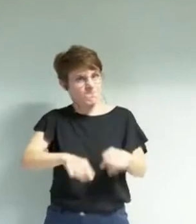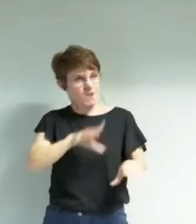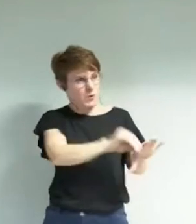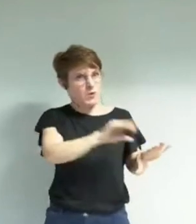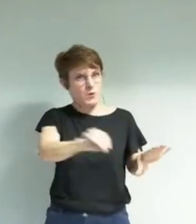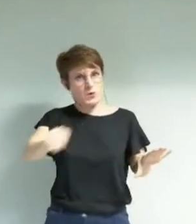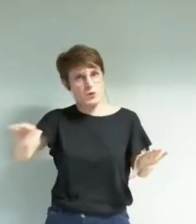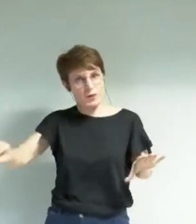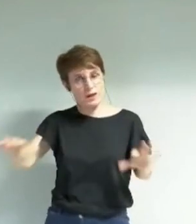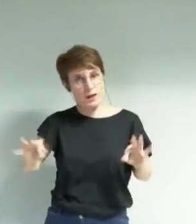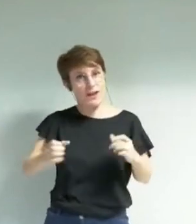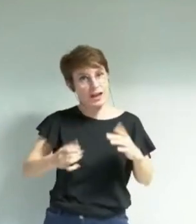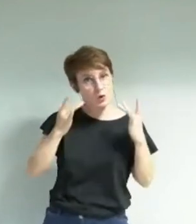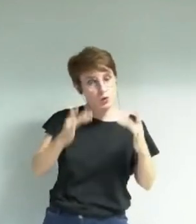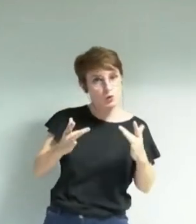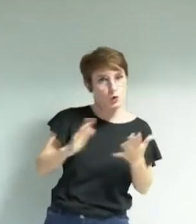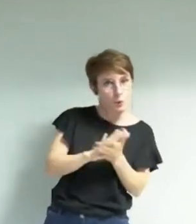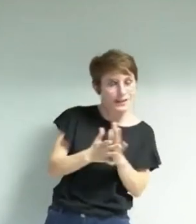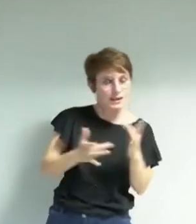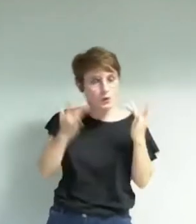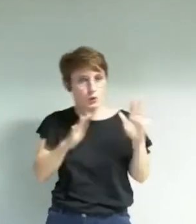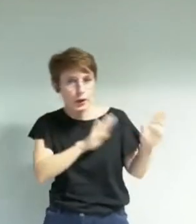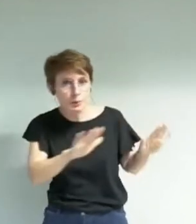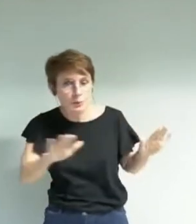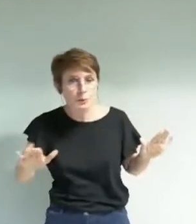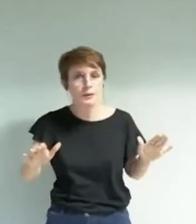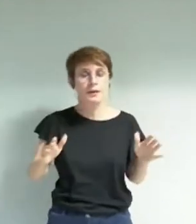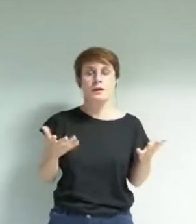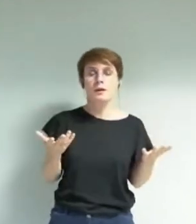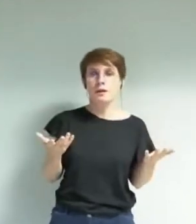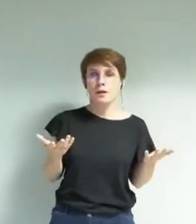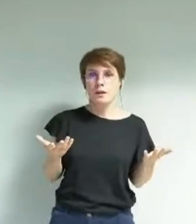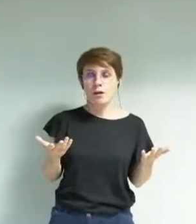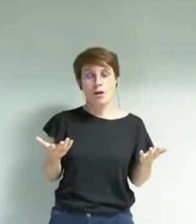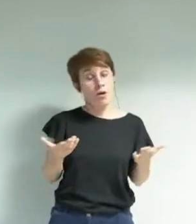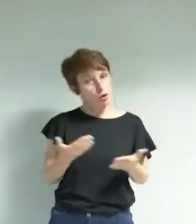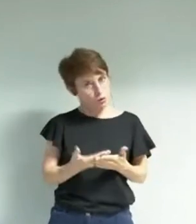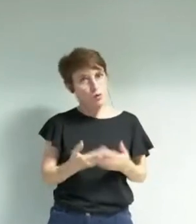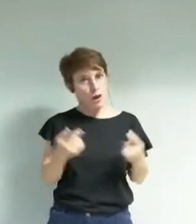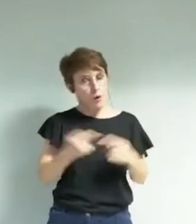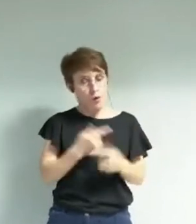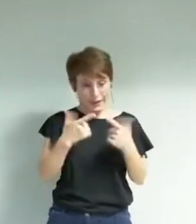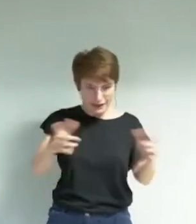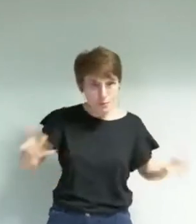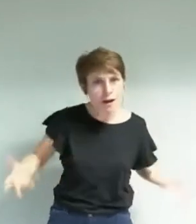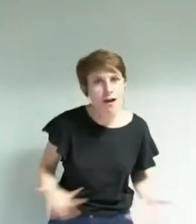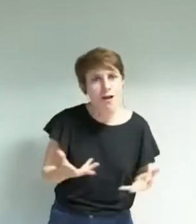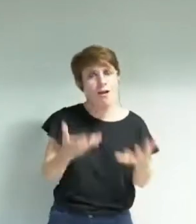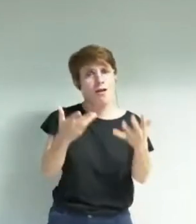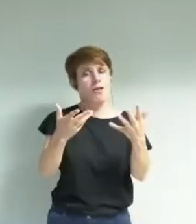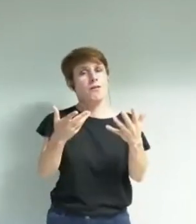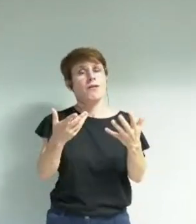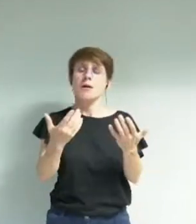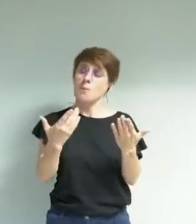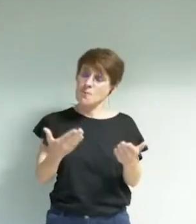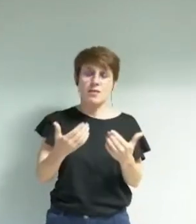et des pratiques culturelles de chacun autour de l'ouverture des lieux et là qui franchit une nouvelle étape en affirmant